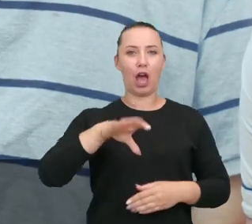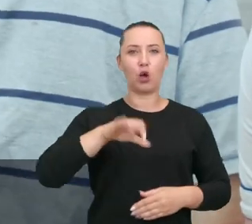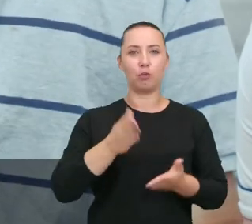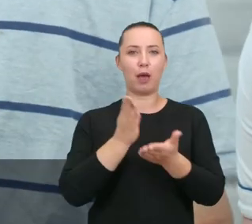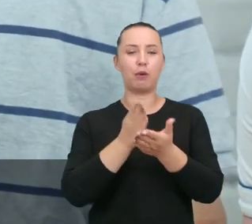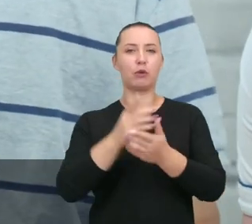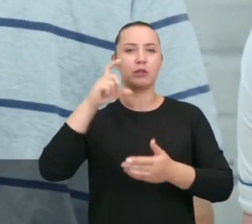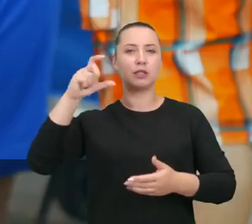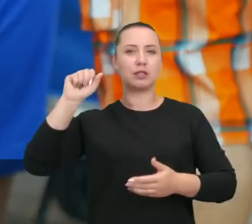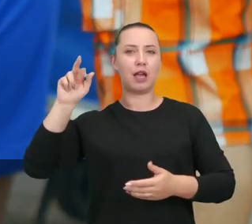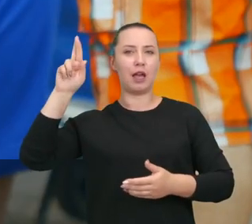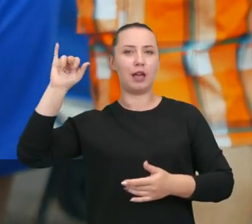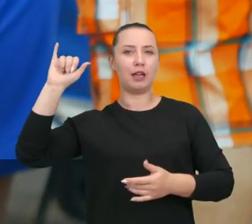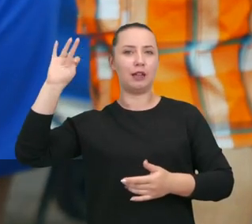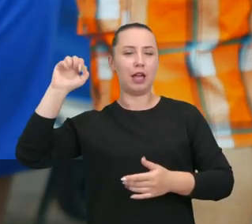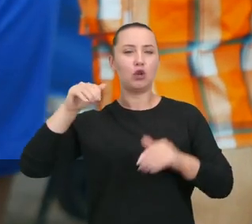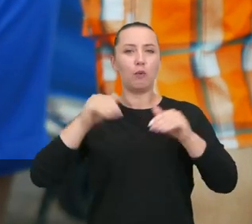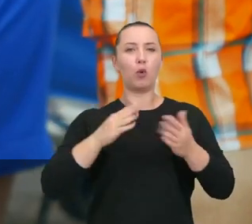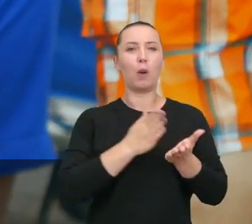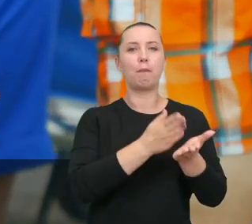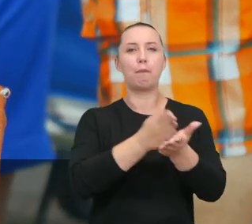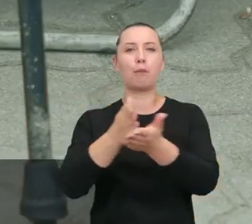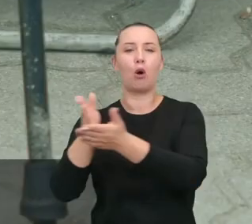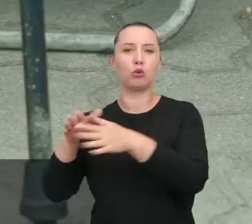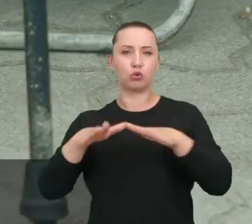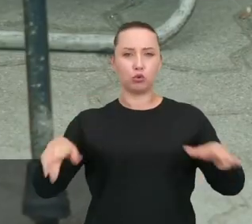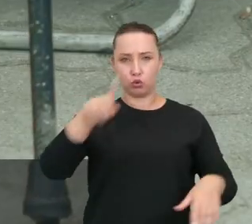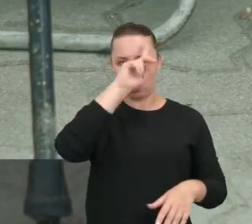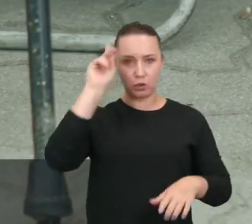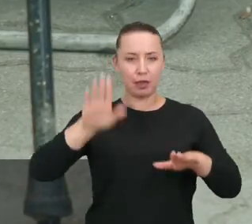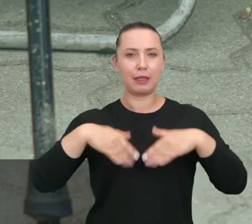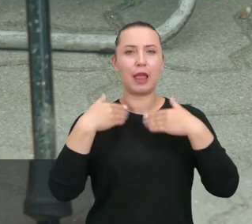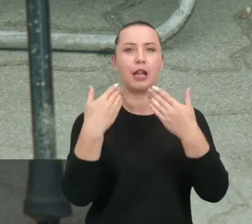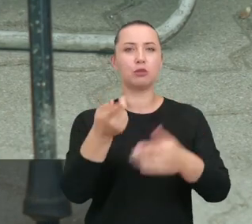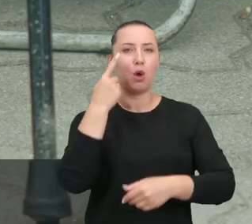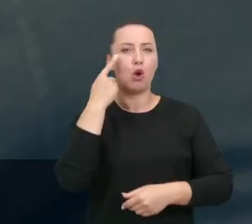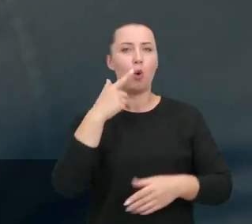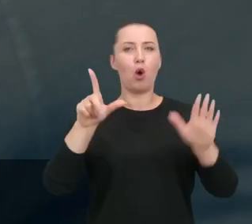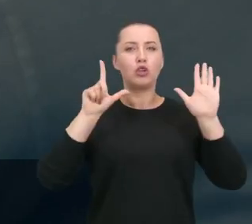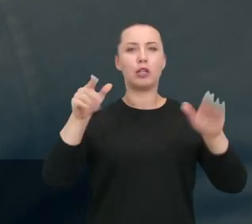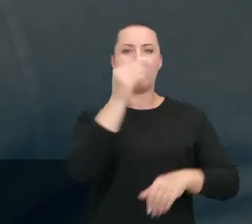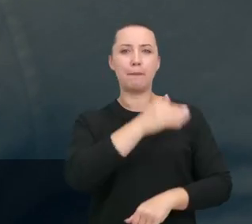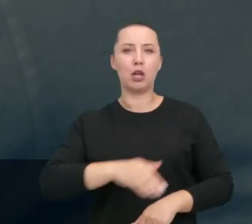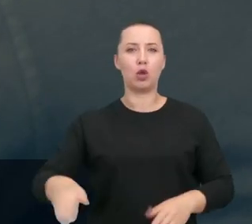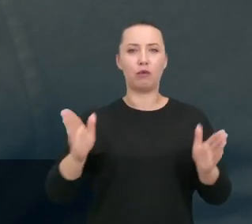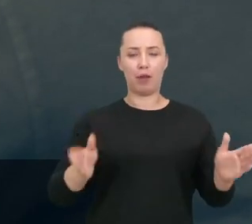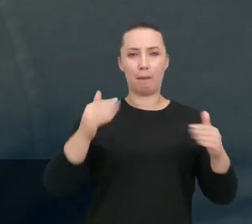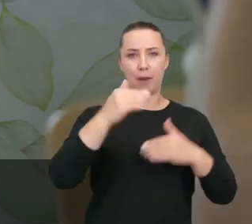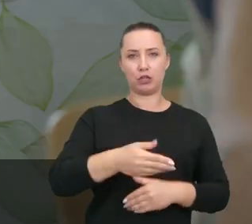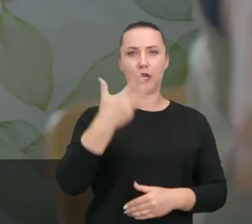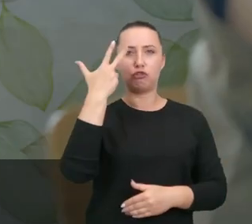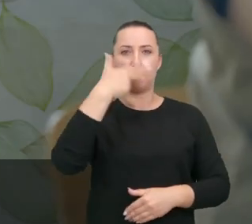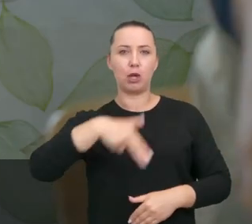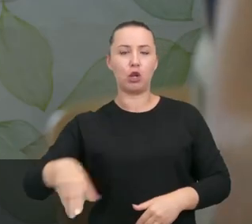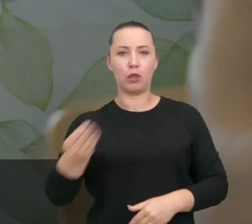tej pomocy Caritas dotarł do ogromnej liczby osób potrzebujących. Wydaliśmy blisko 7 milionów